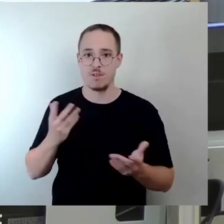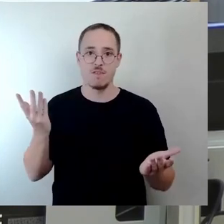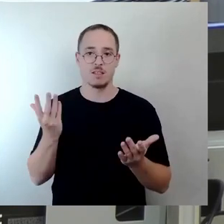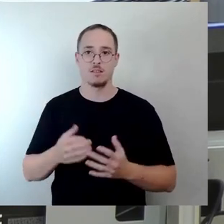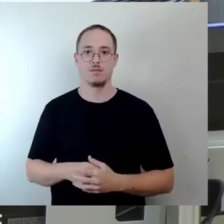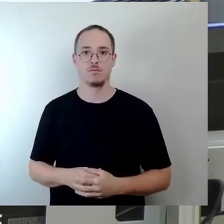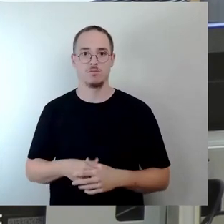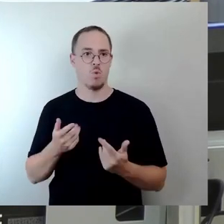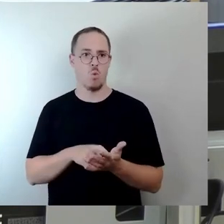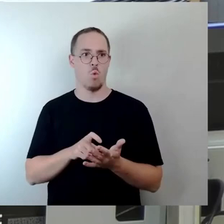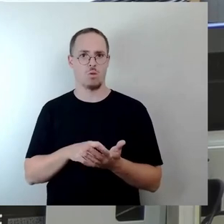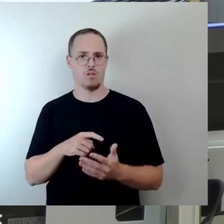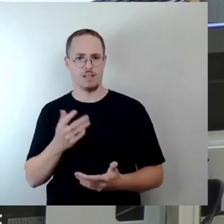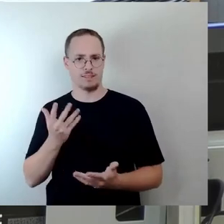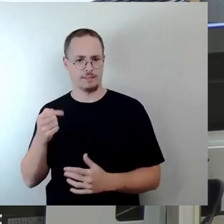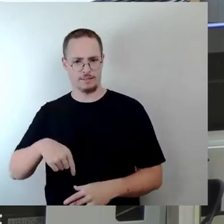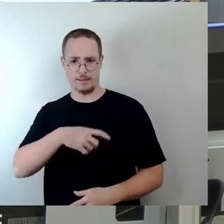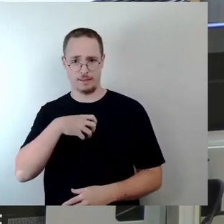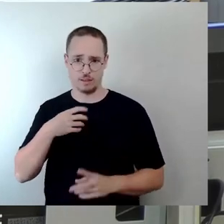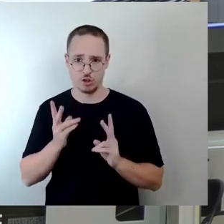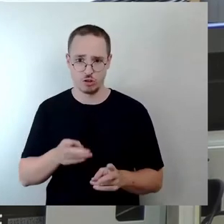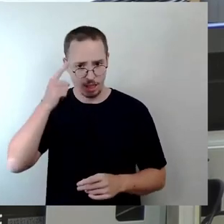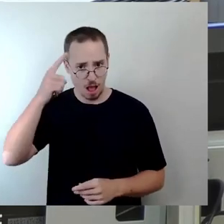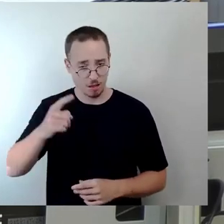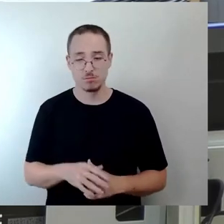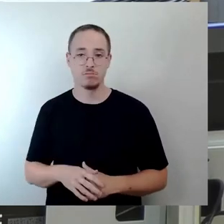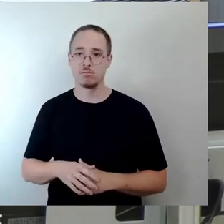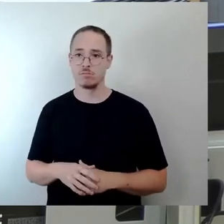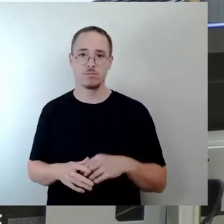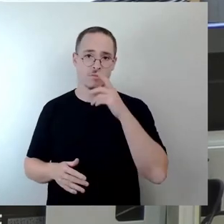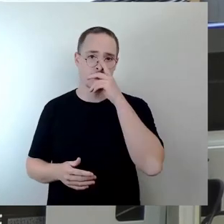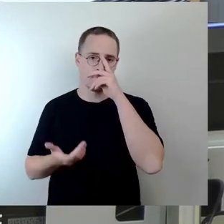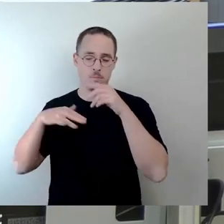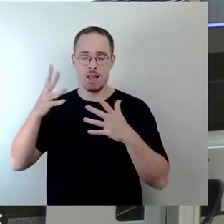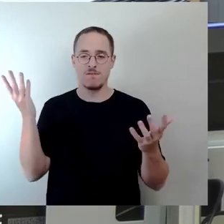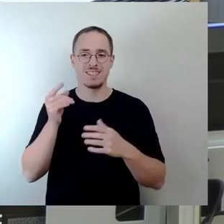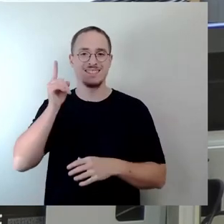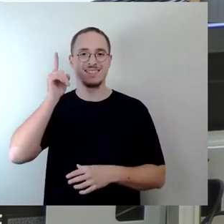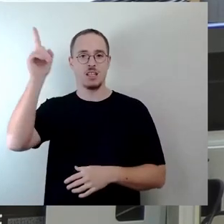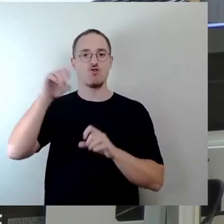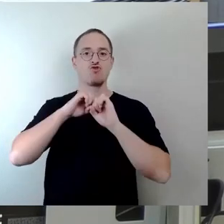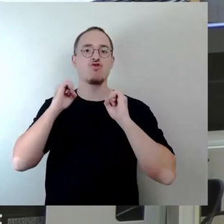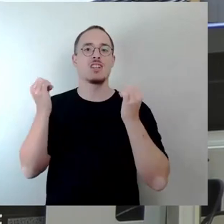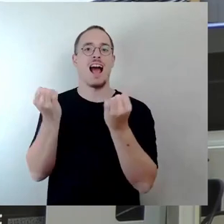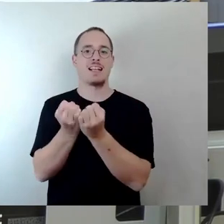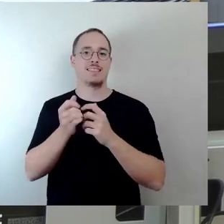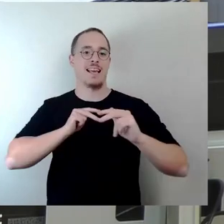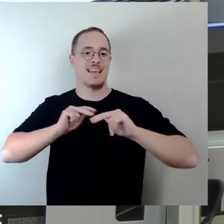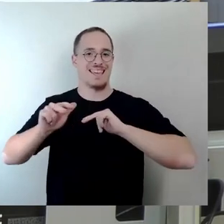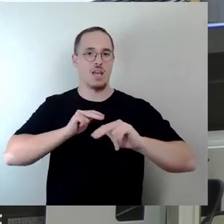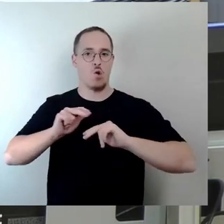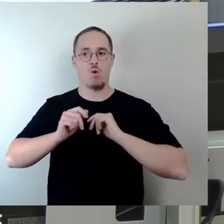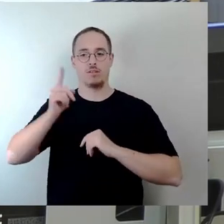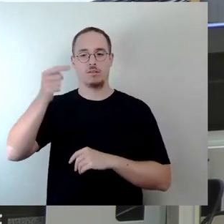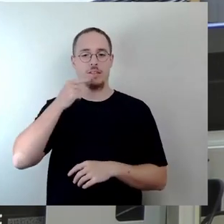uns hier im Dresdner Stadtrat, sondern die Ursache ist unserer Meinung nach das Versagen der Staatsregierung, den Mitarbeitern der Semperoper angemessene Arbeitsplätze